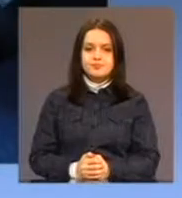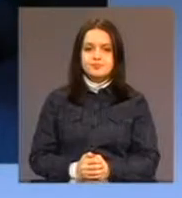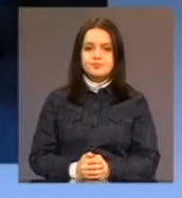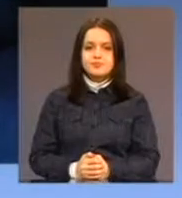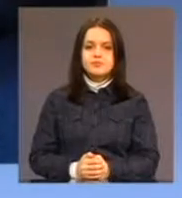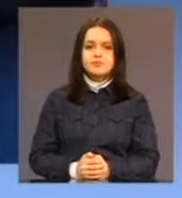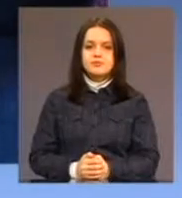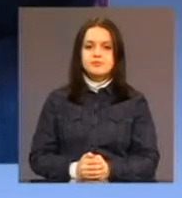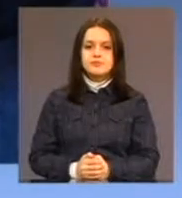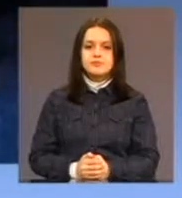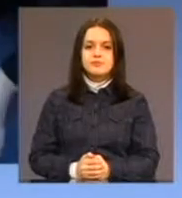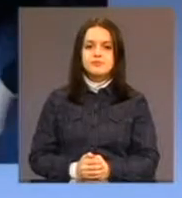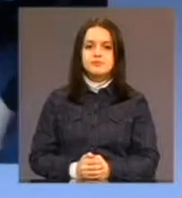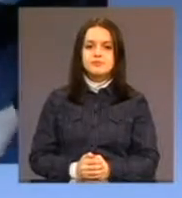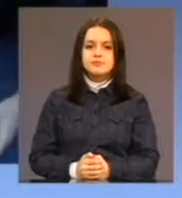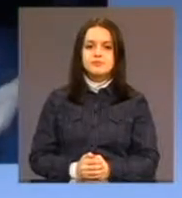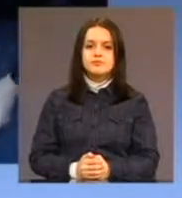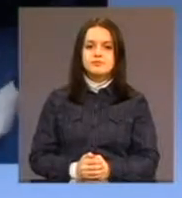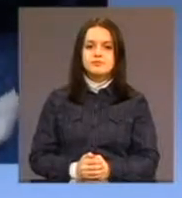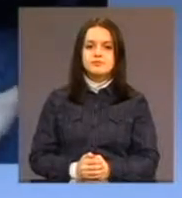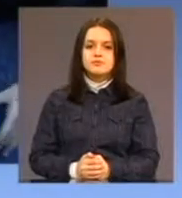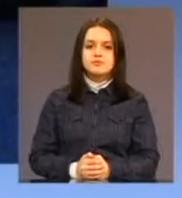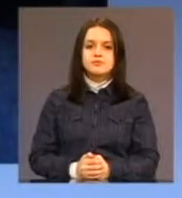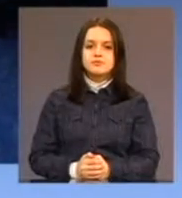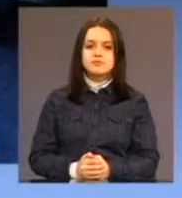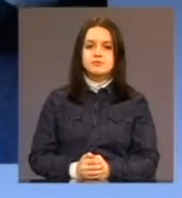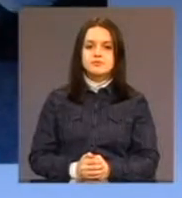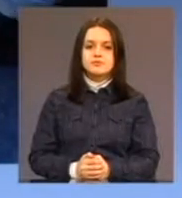Bravo. Bravo. Odlično.